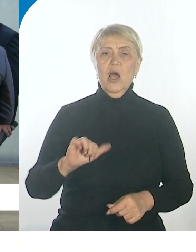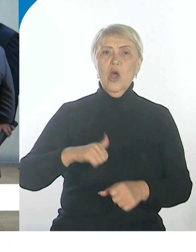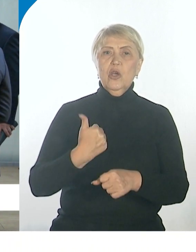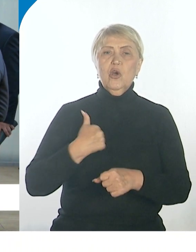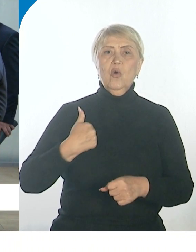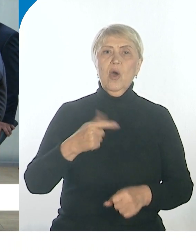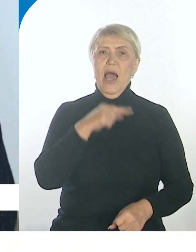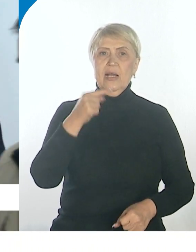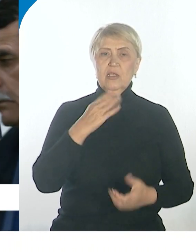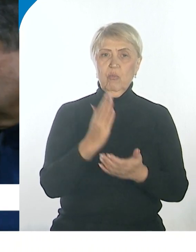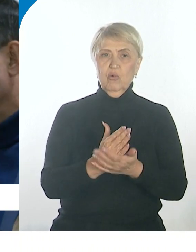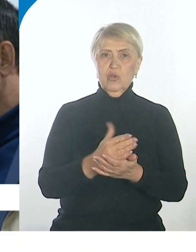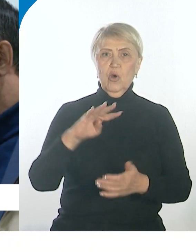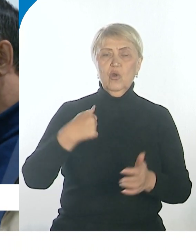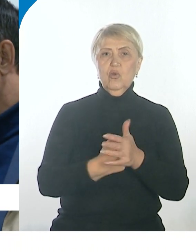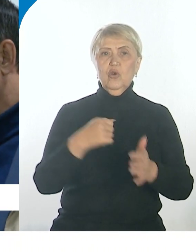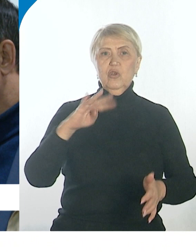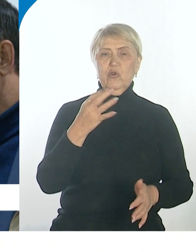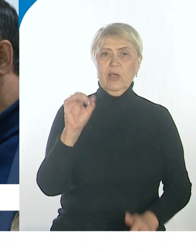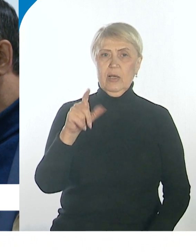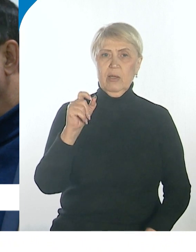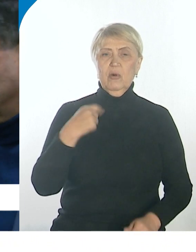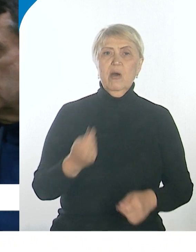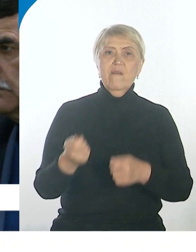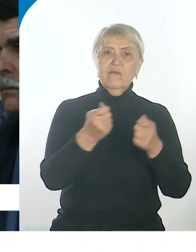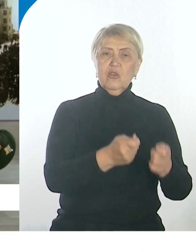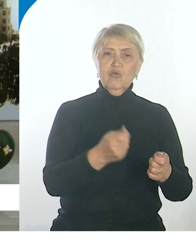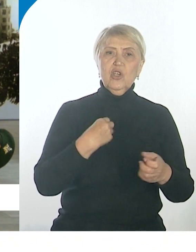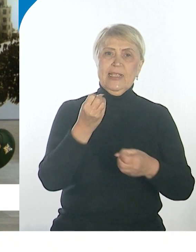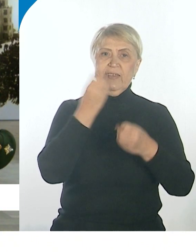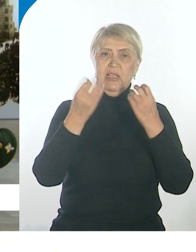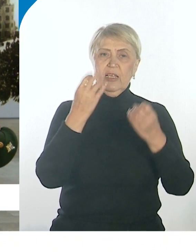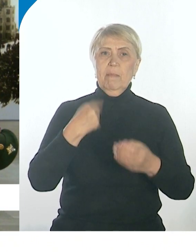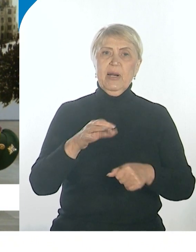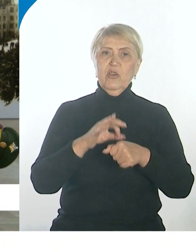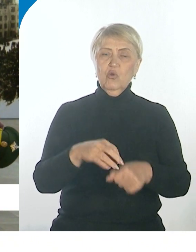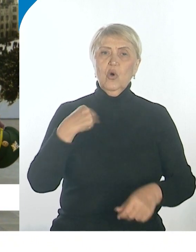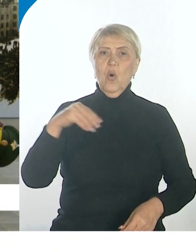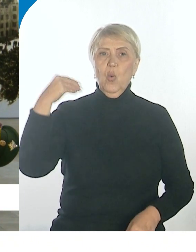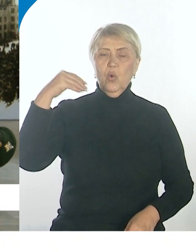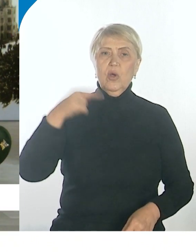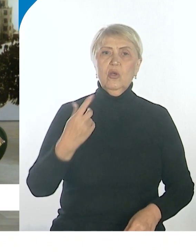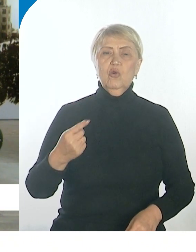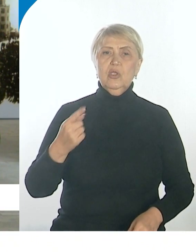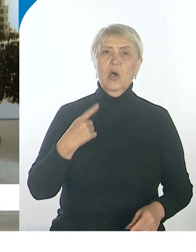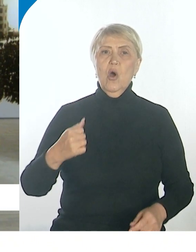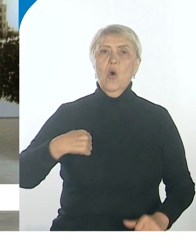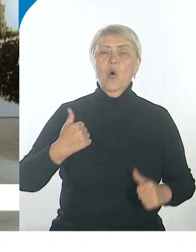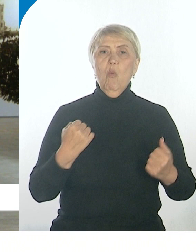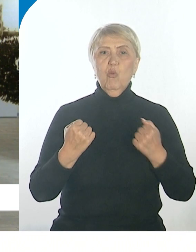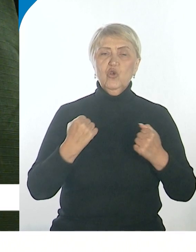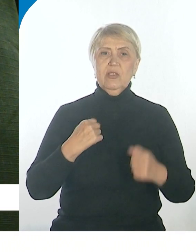до 4 октября. За это время они возложат цветы к вечному огню, проведут уроки мужества для школьников региона и встретятся с участниками